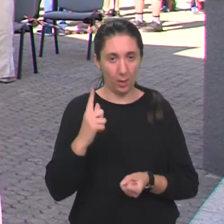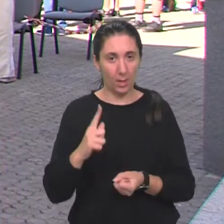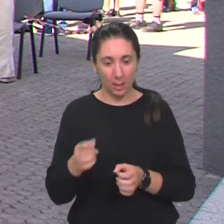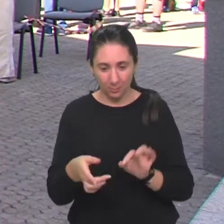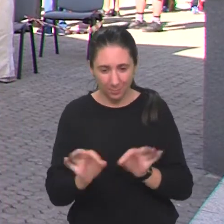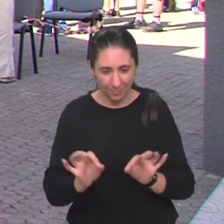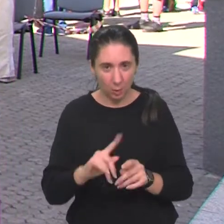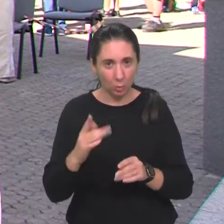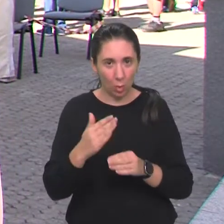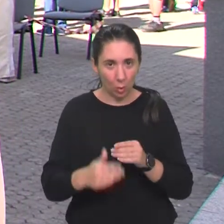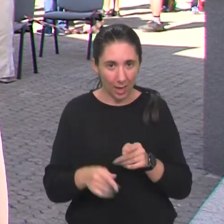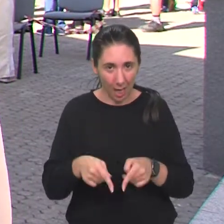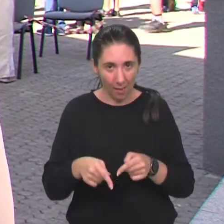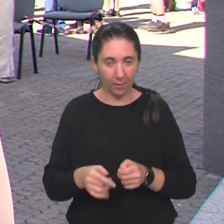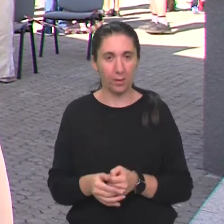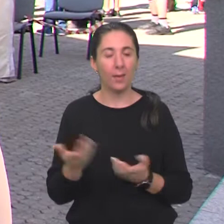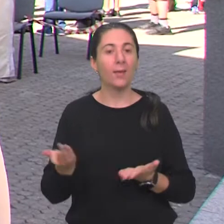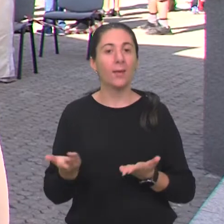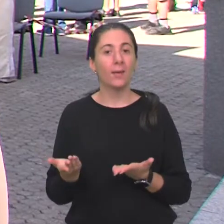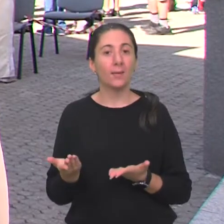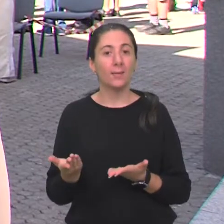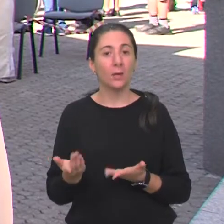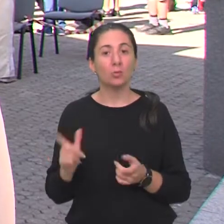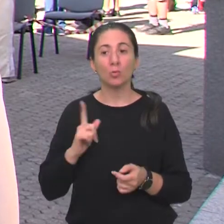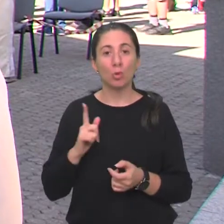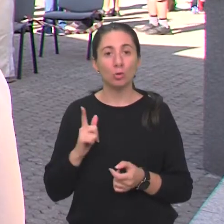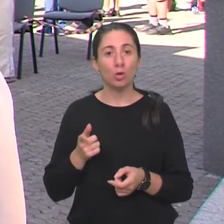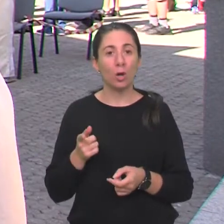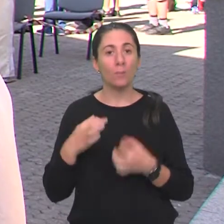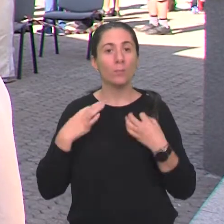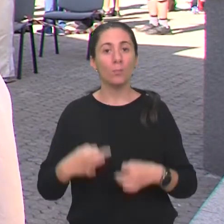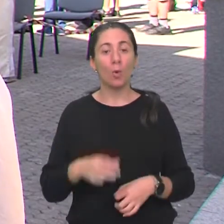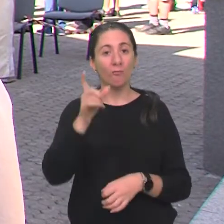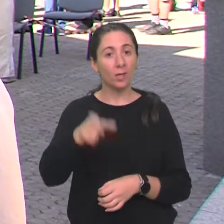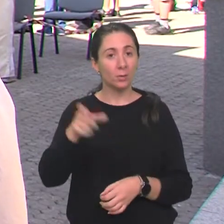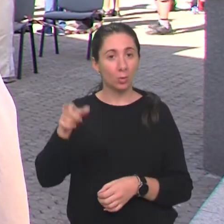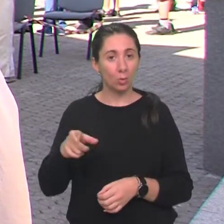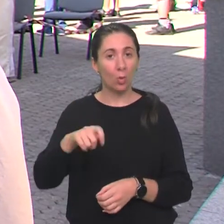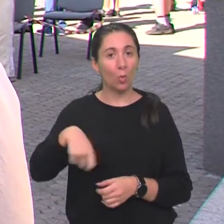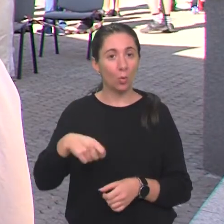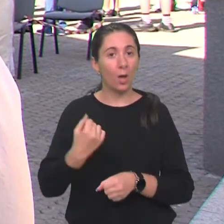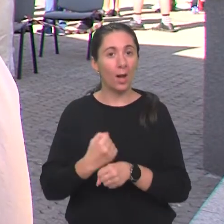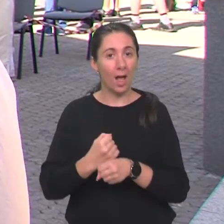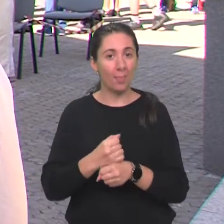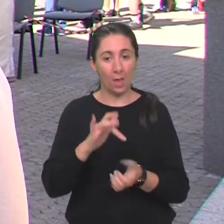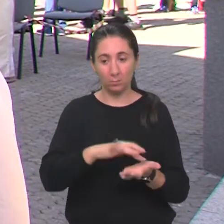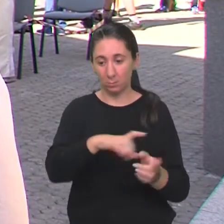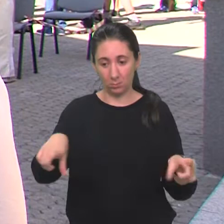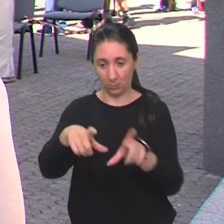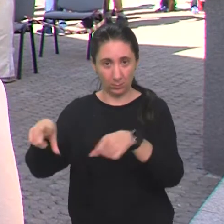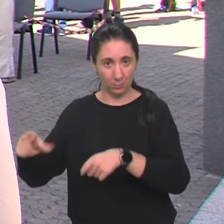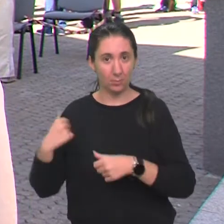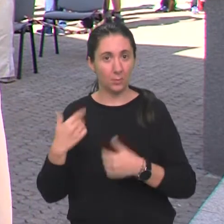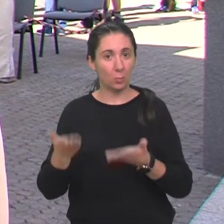prigotoviti ovdje na licu mjesta gdje su ih dočekale profesionalne kuharske radne jedinice koje smo